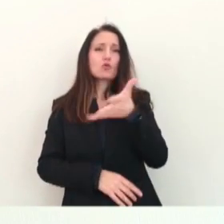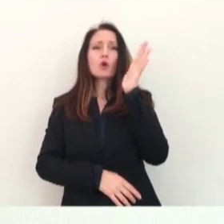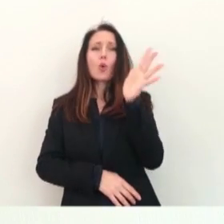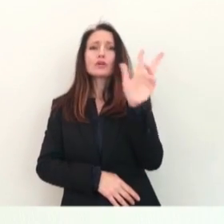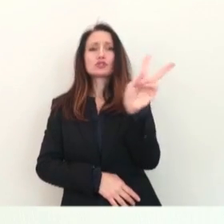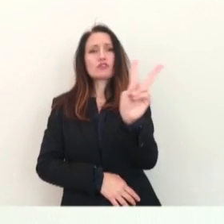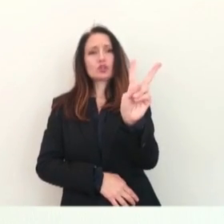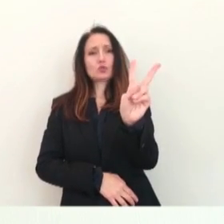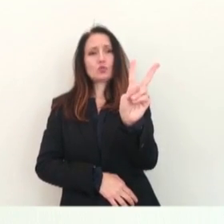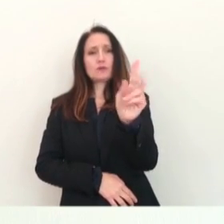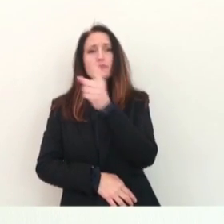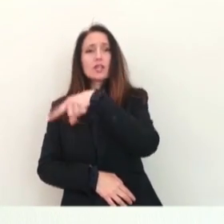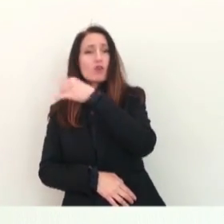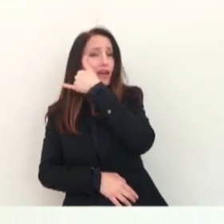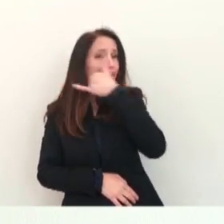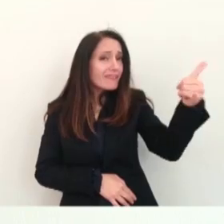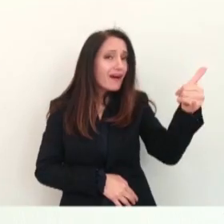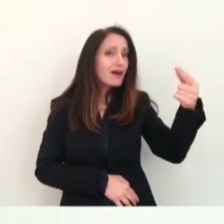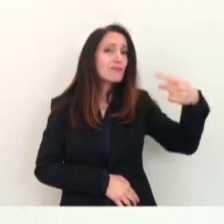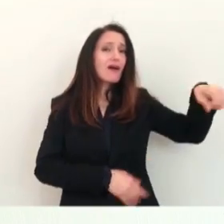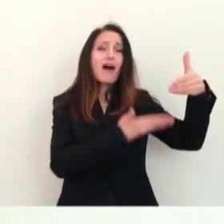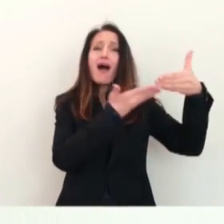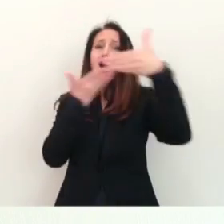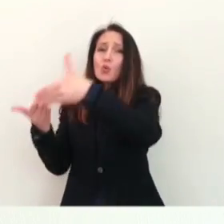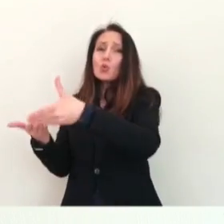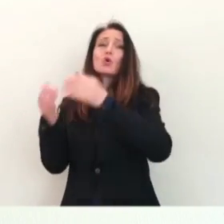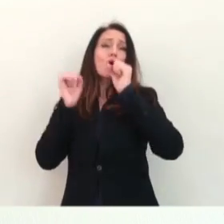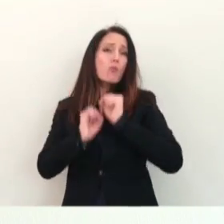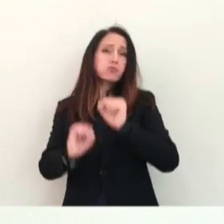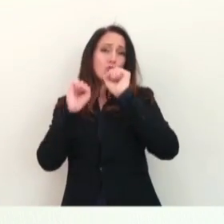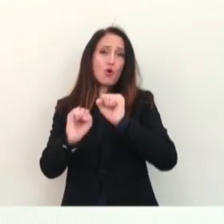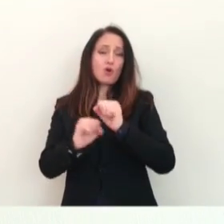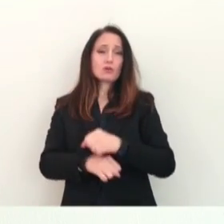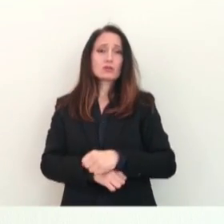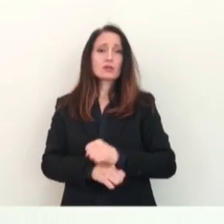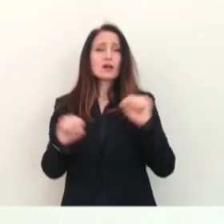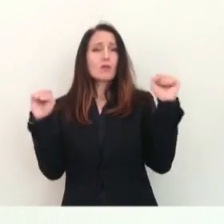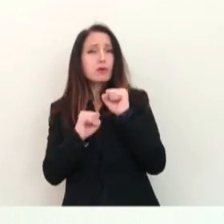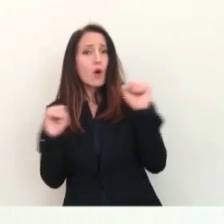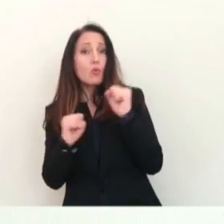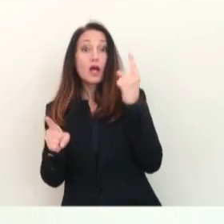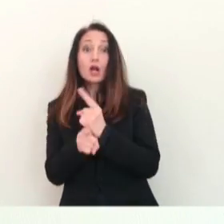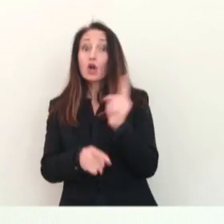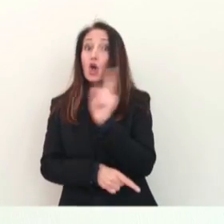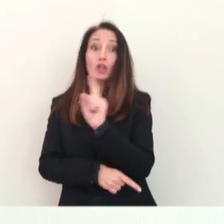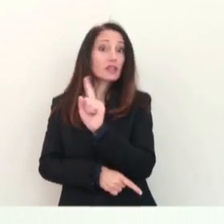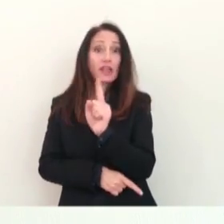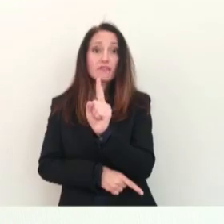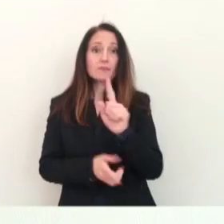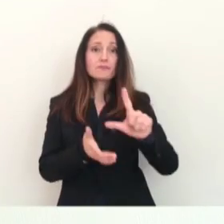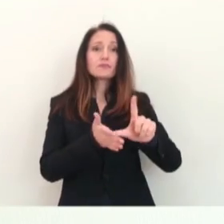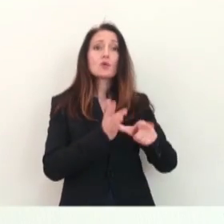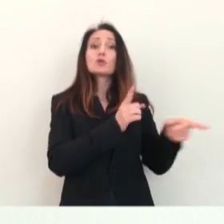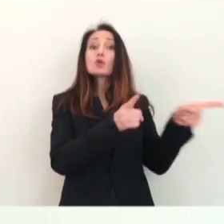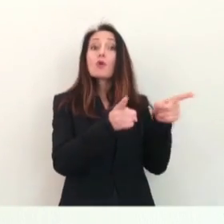Chiamate, fatevi aiutare, non abbiate paura. Anche in questi giorni i nostri centri